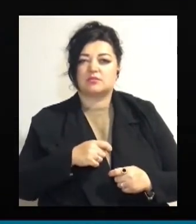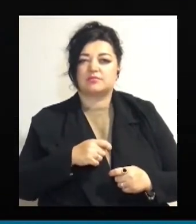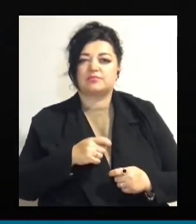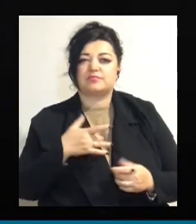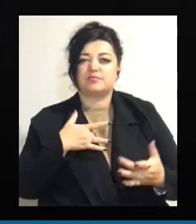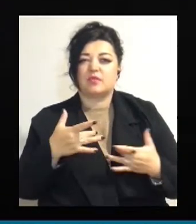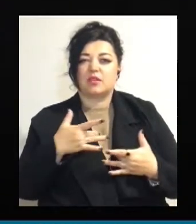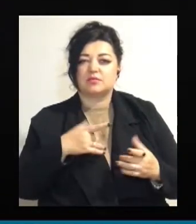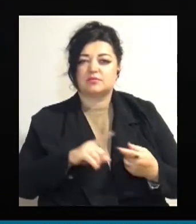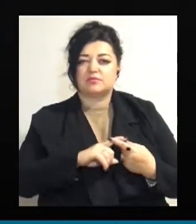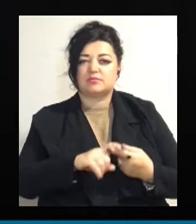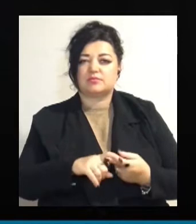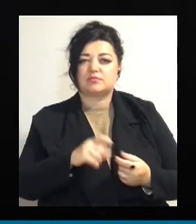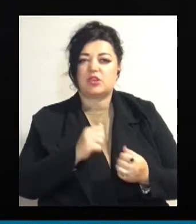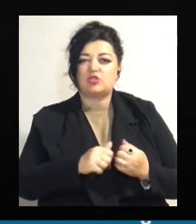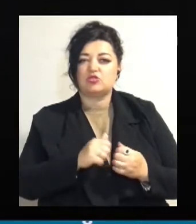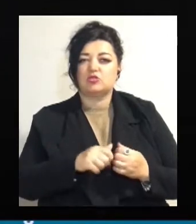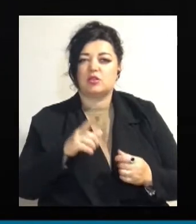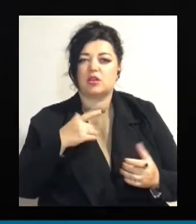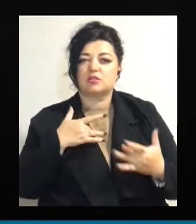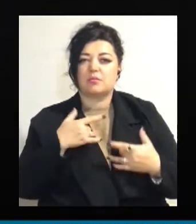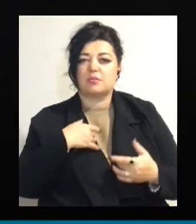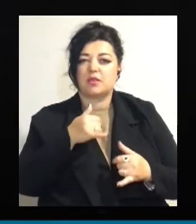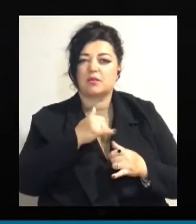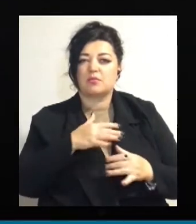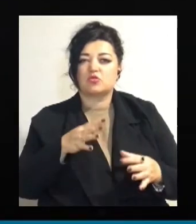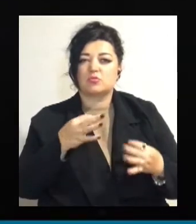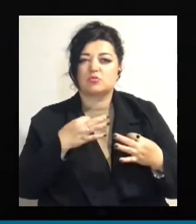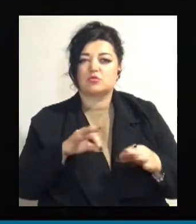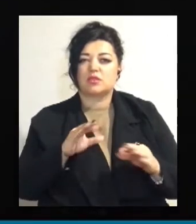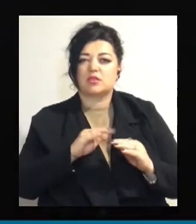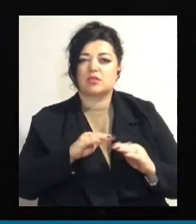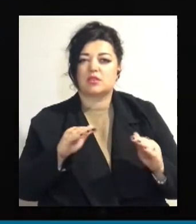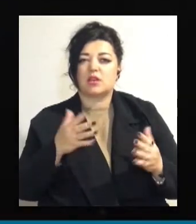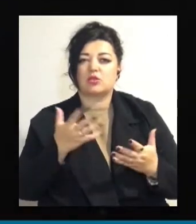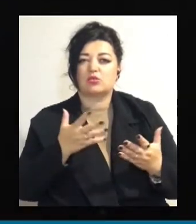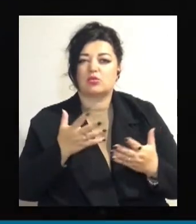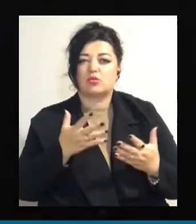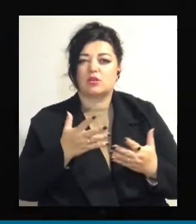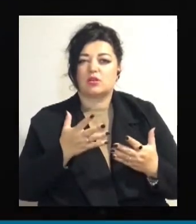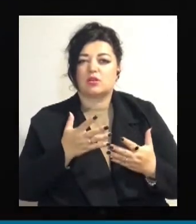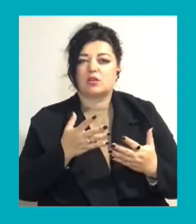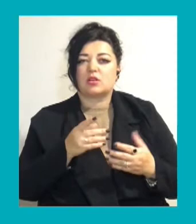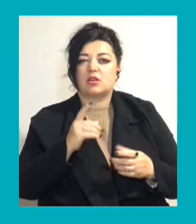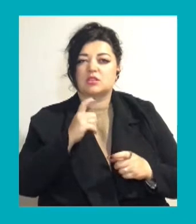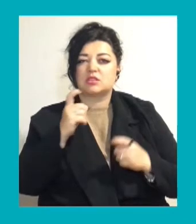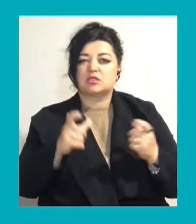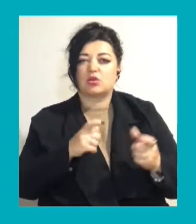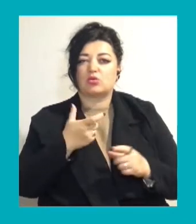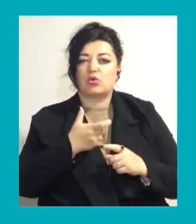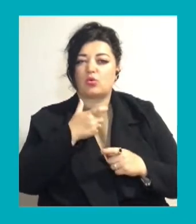практично кожен концерт, ми не можемо пускати дітей, які здають громкі звуки.